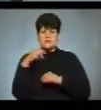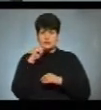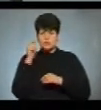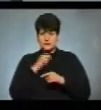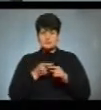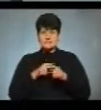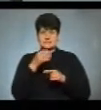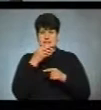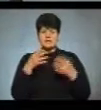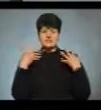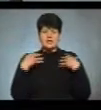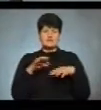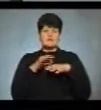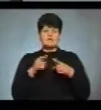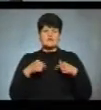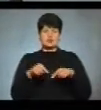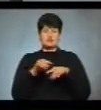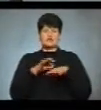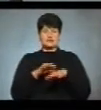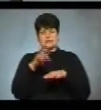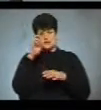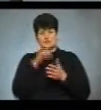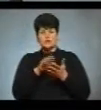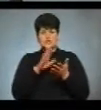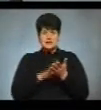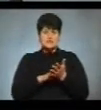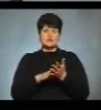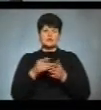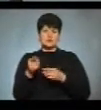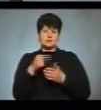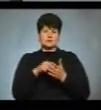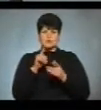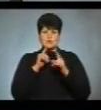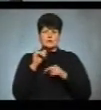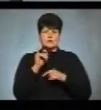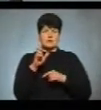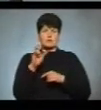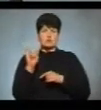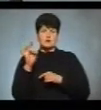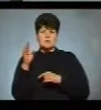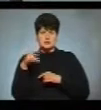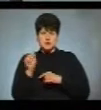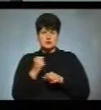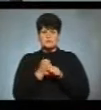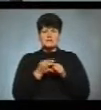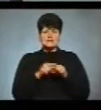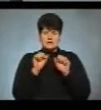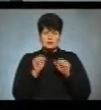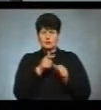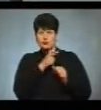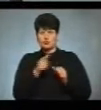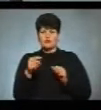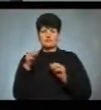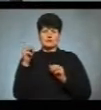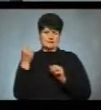повідомила начальник відділоведення державного реєстру виборців Тернопільської міськради Ірина Бурда. Зробити це виборці могли впродовж тижня з 8